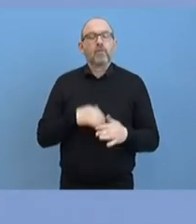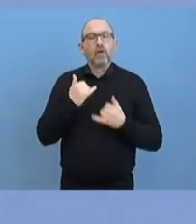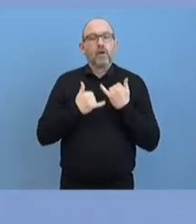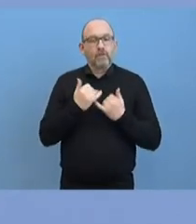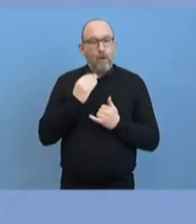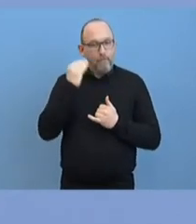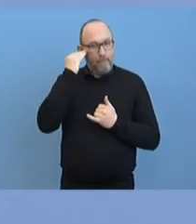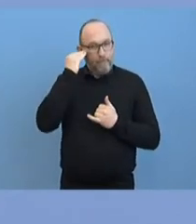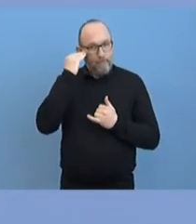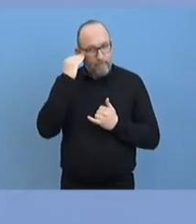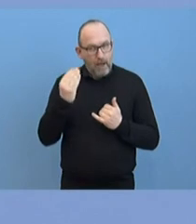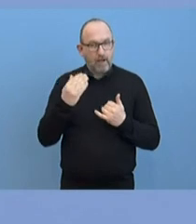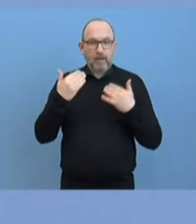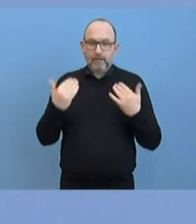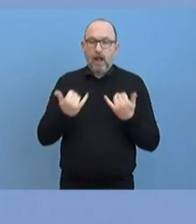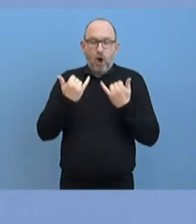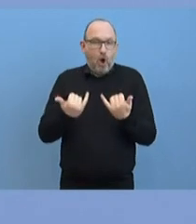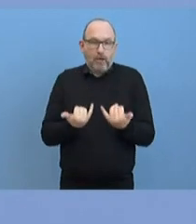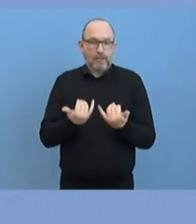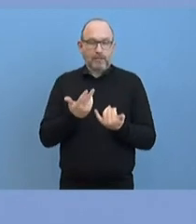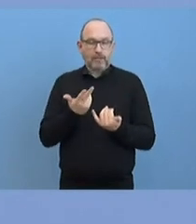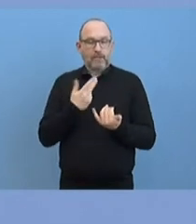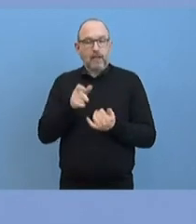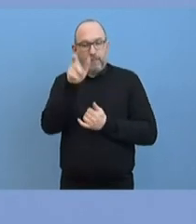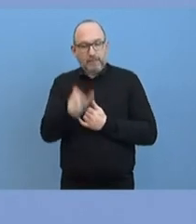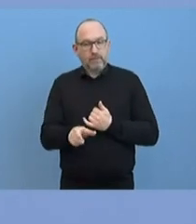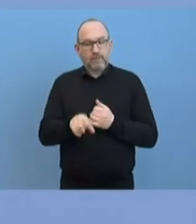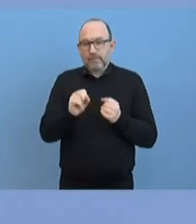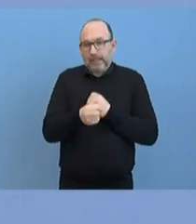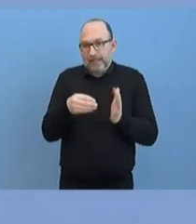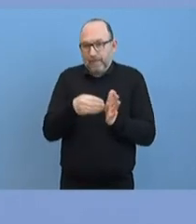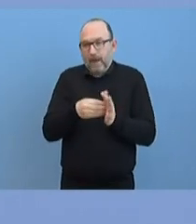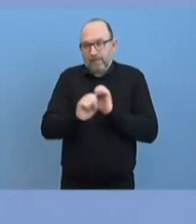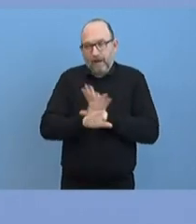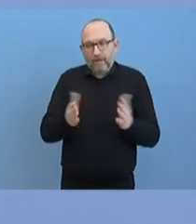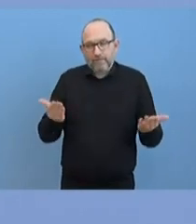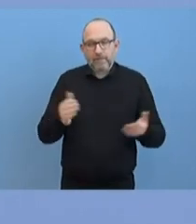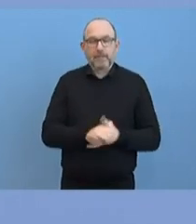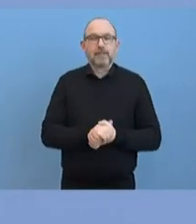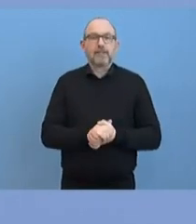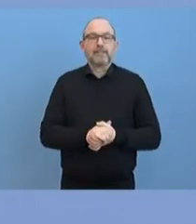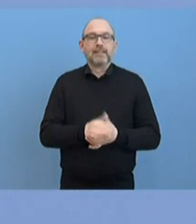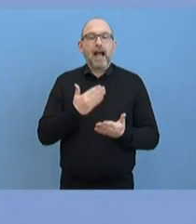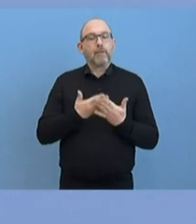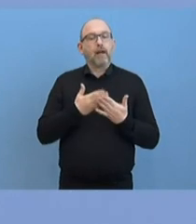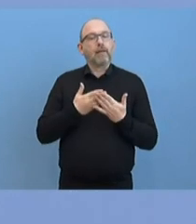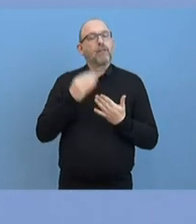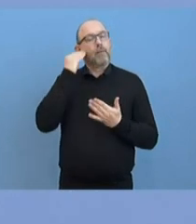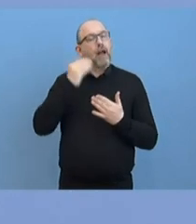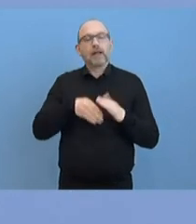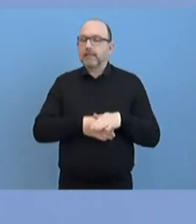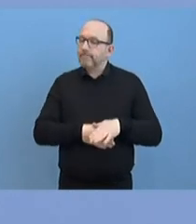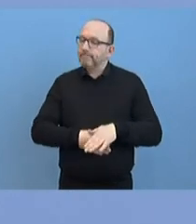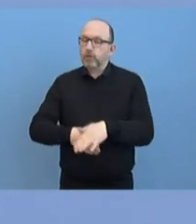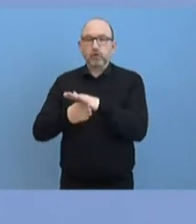bekannten Gründen heute bei der Generaldebatte nicht dabei sein konnte, sonst hätte sie dort das Wort ergriffen, unterstützt die Worte des Vizekanzlers